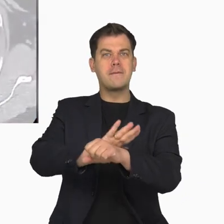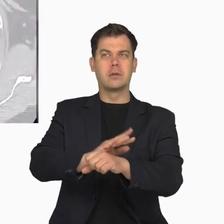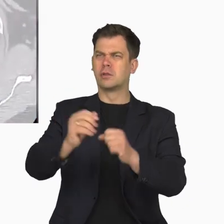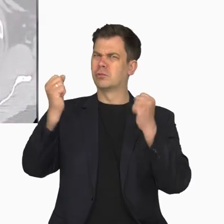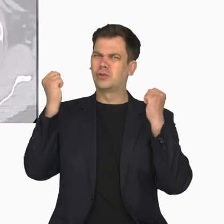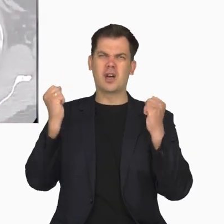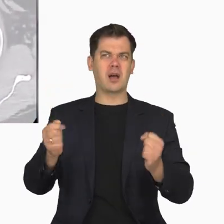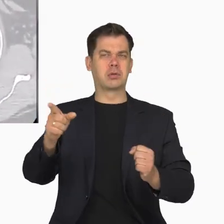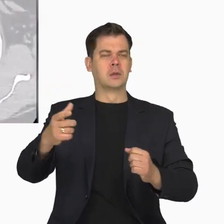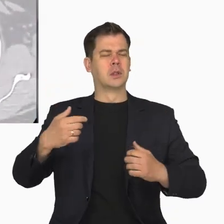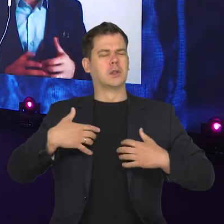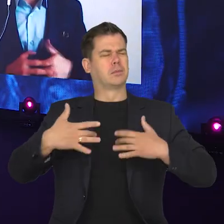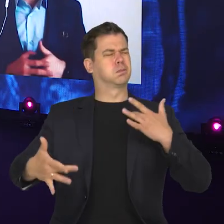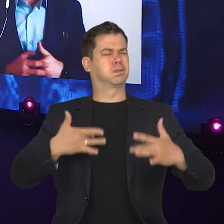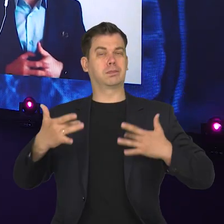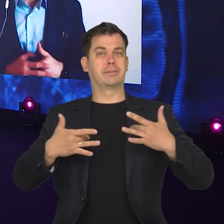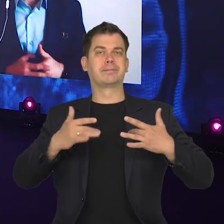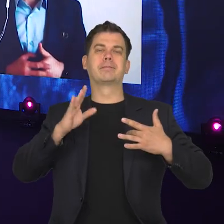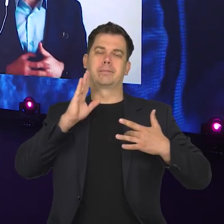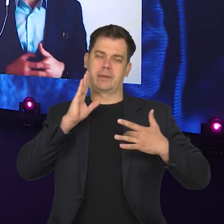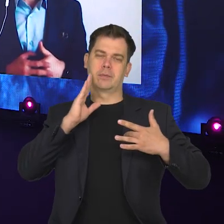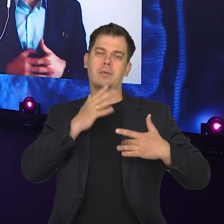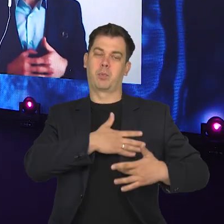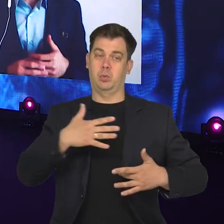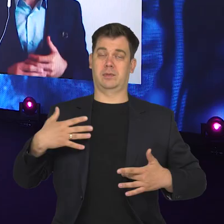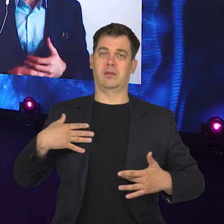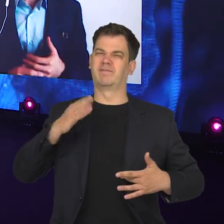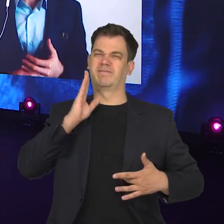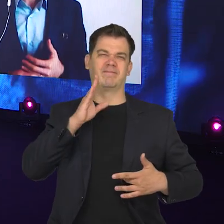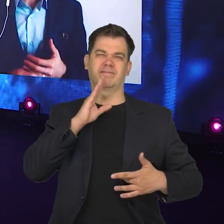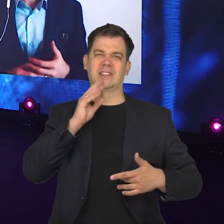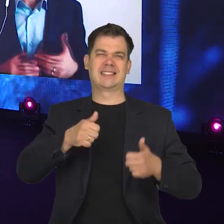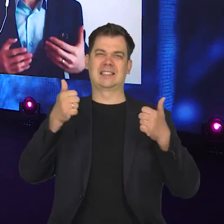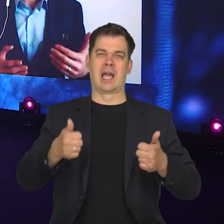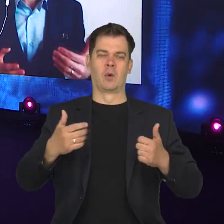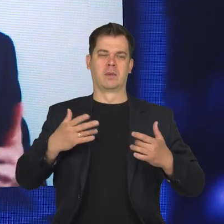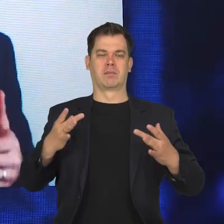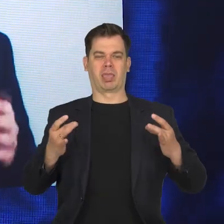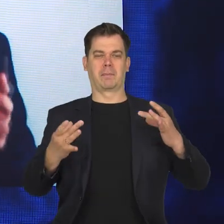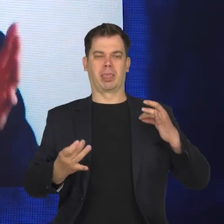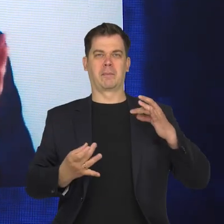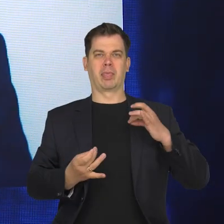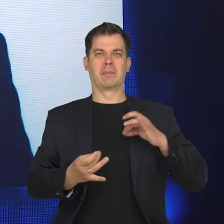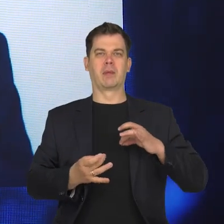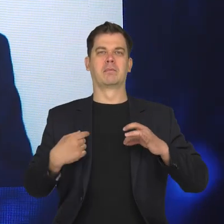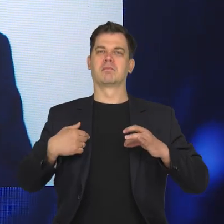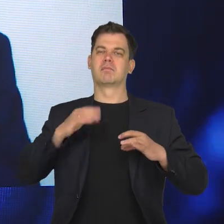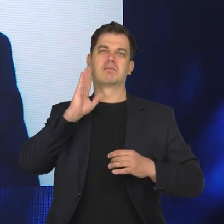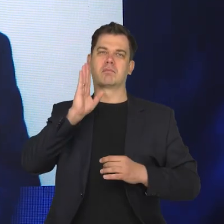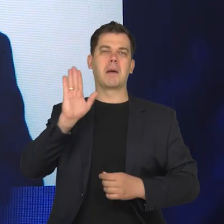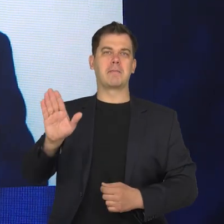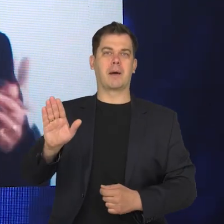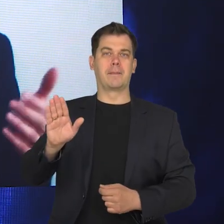rzeczywiście te zmiany były zaawansowane, jest bardzo duże prawdopodobieństwo, że te płuce już nigdy nie wrócą do swojej pierwotnej formy, że tamte wzrosty